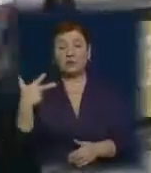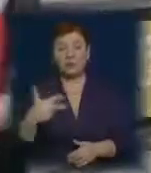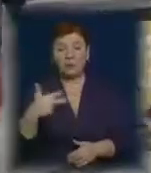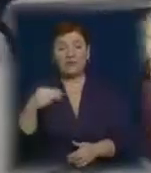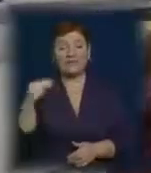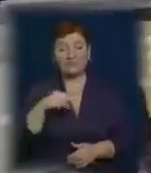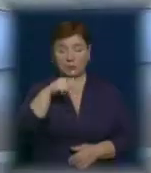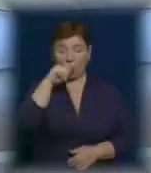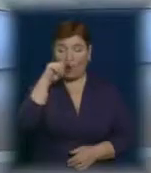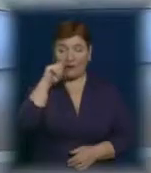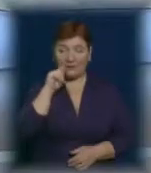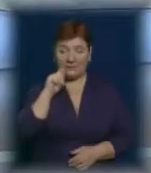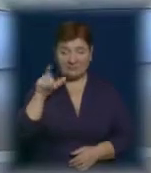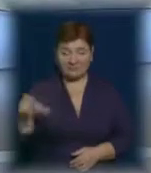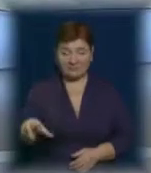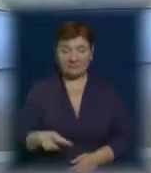українців.